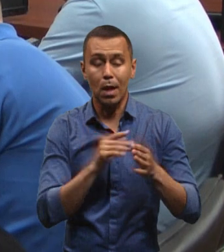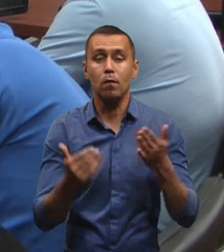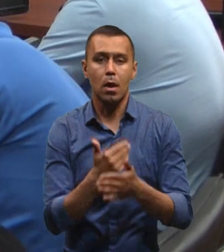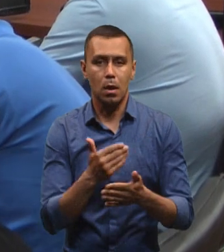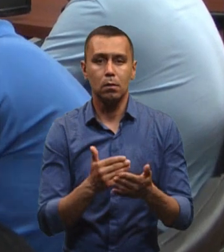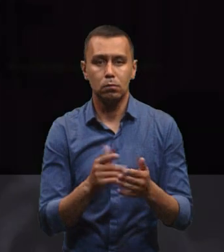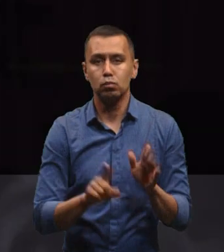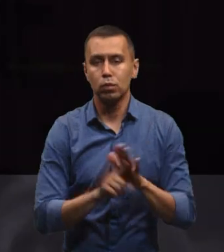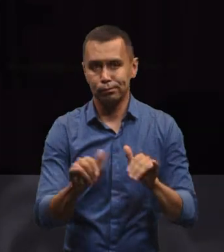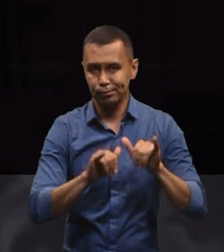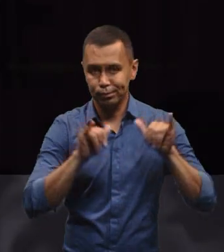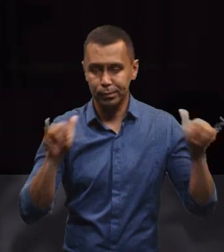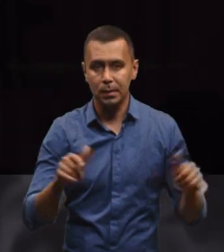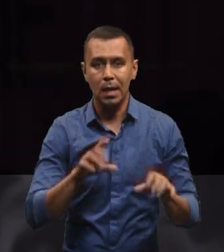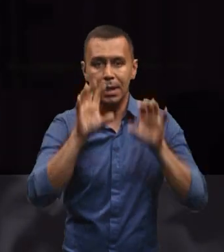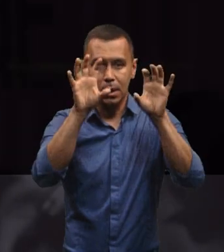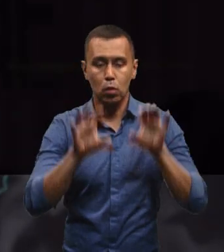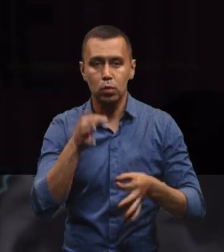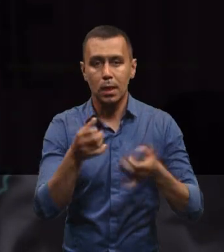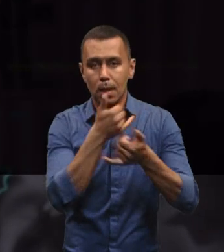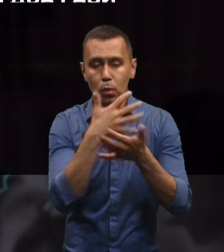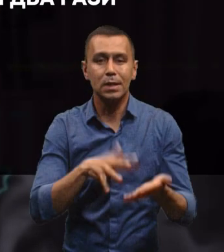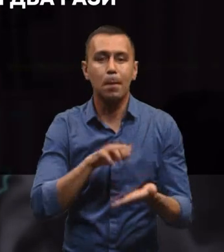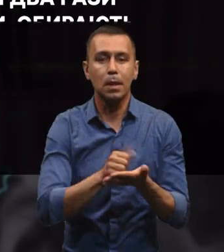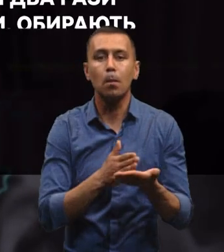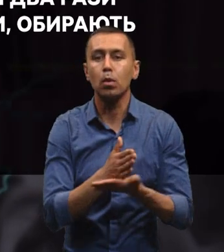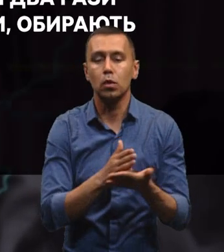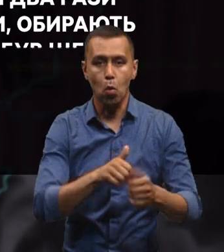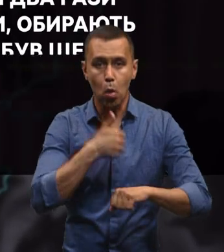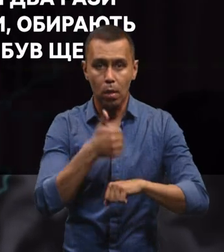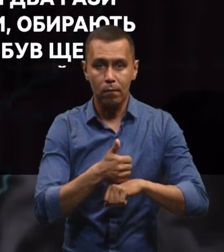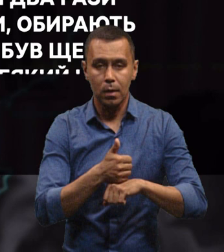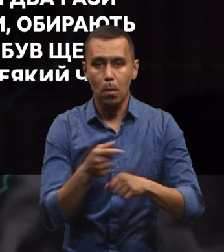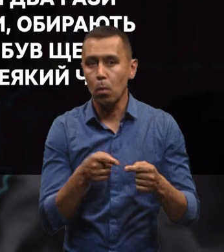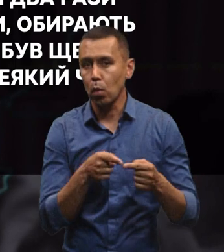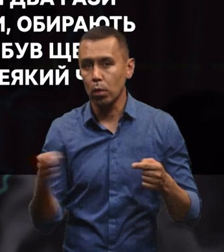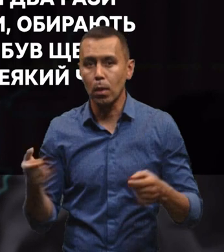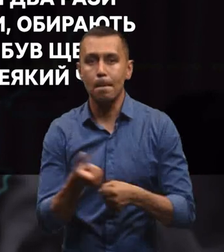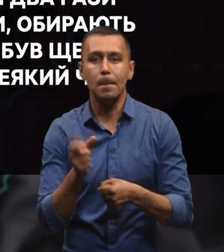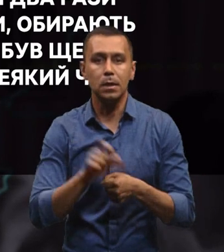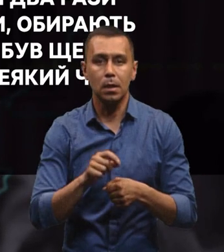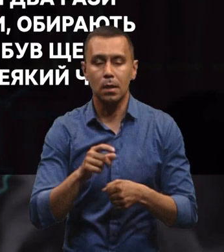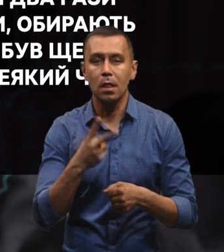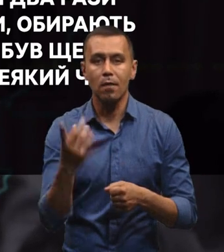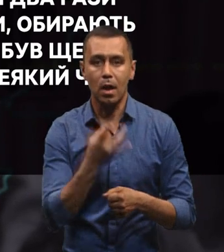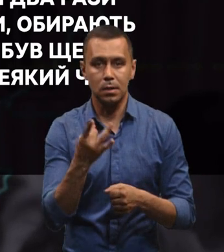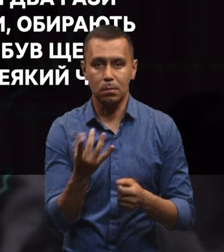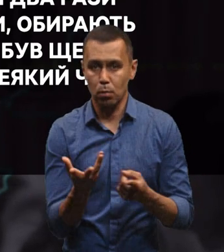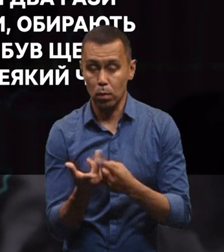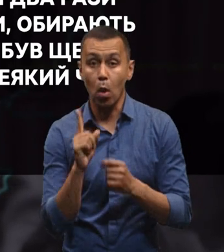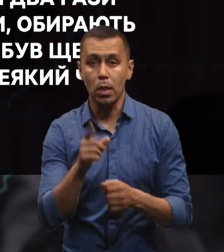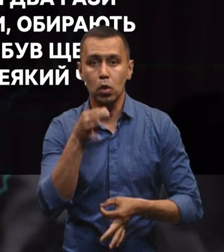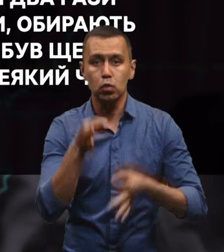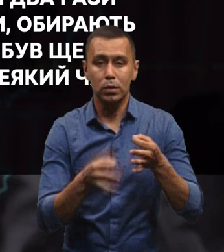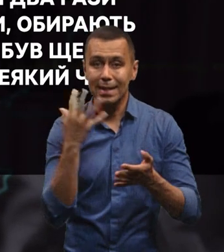набуває популярності. За законом, суддя не може займати посаду голови протягом більш ніж двох разів поспіль. Однак